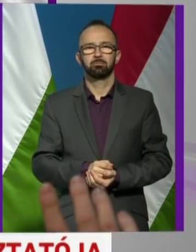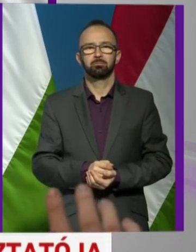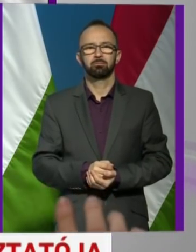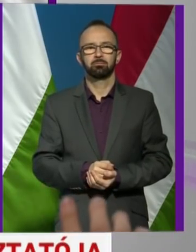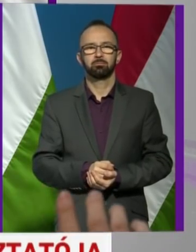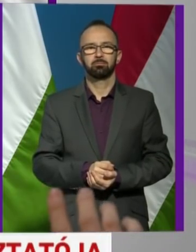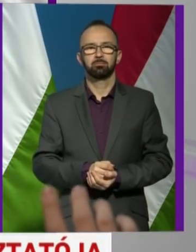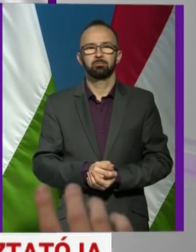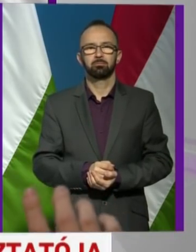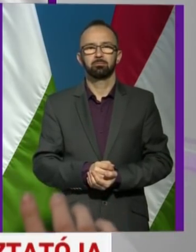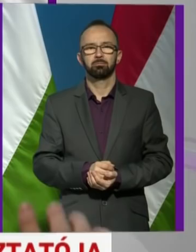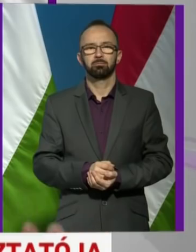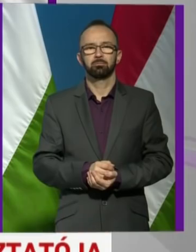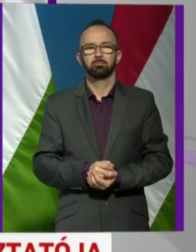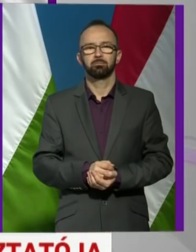Köszönöm. Tessék.